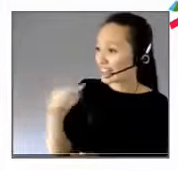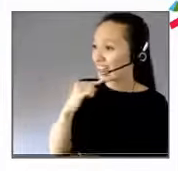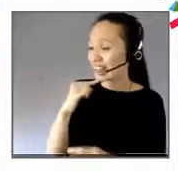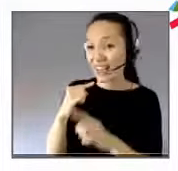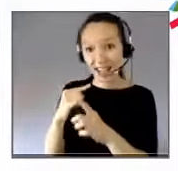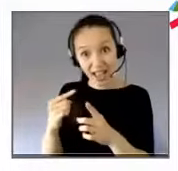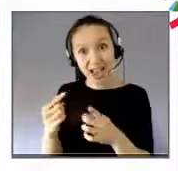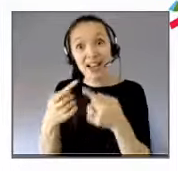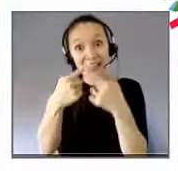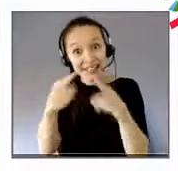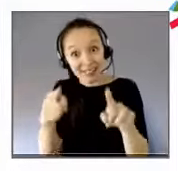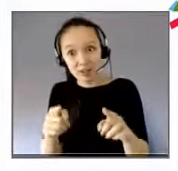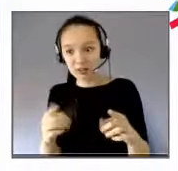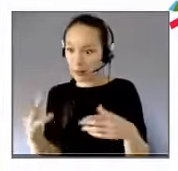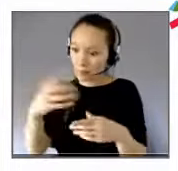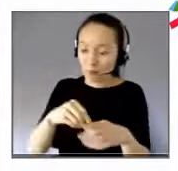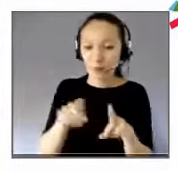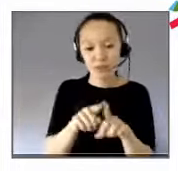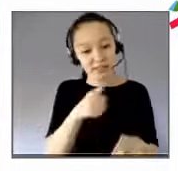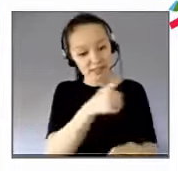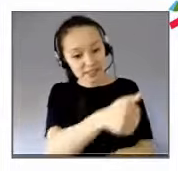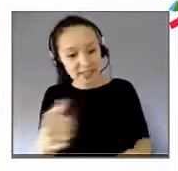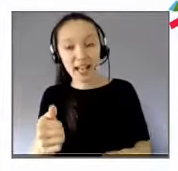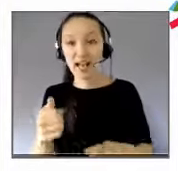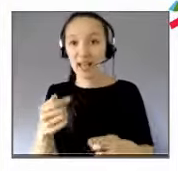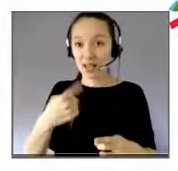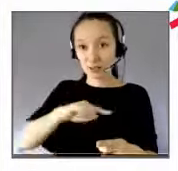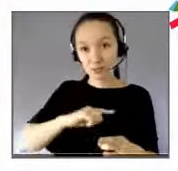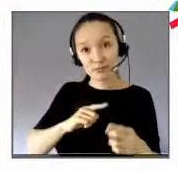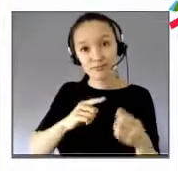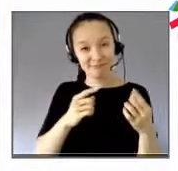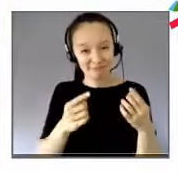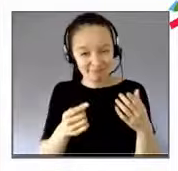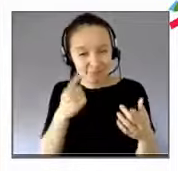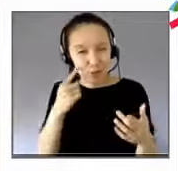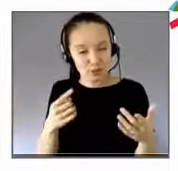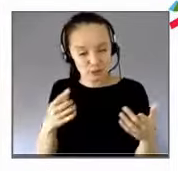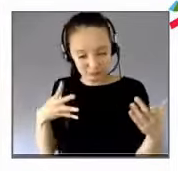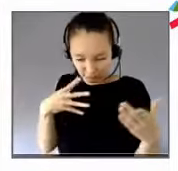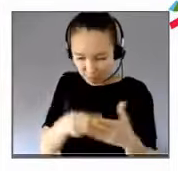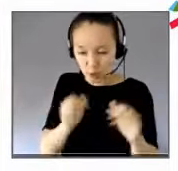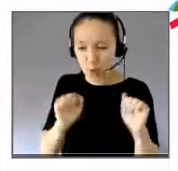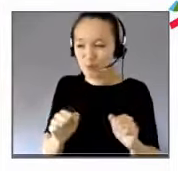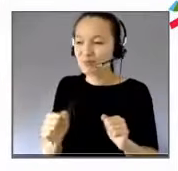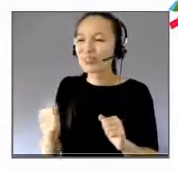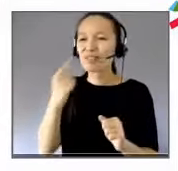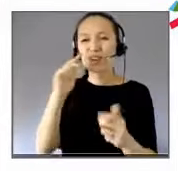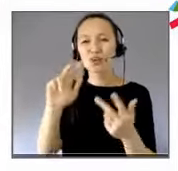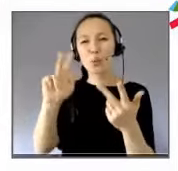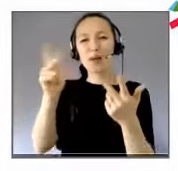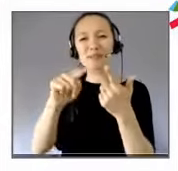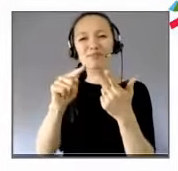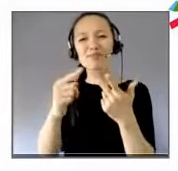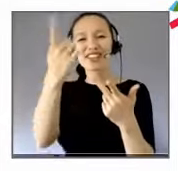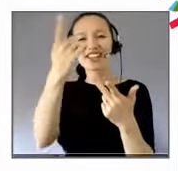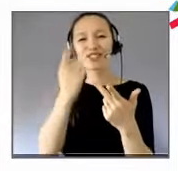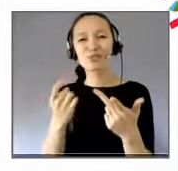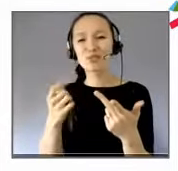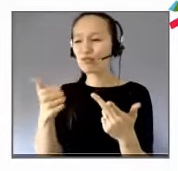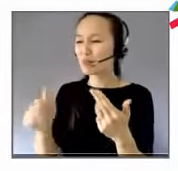singularité de chacun ? On a un peu répondu à tout ça, mais la question 3, vous voyez, qu'est-ce que vous auriez à répondre à cette